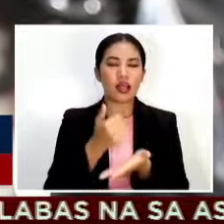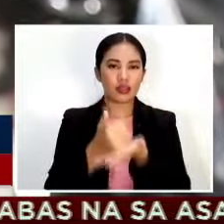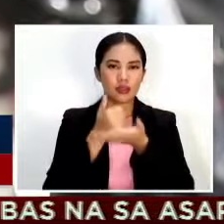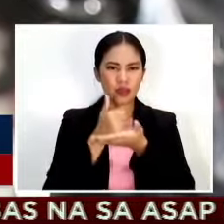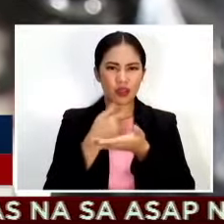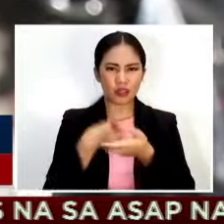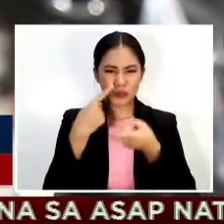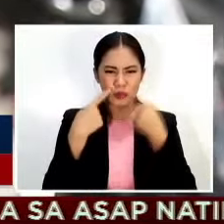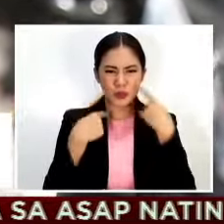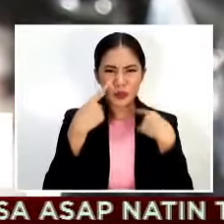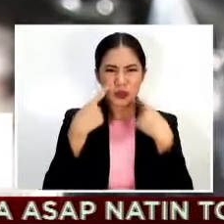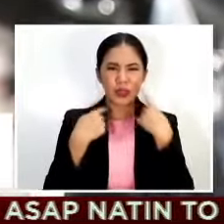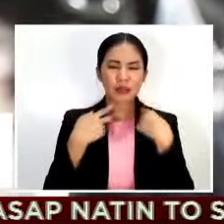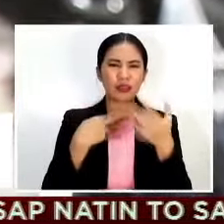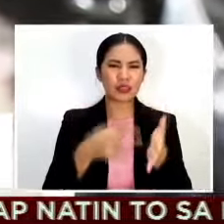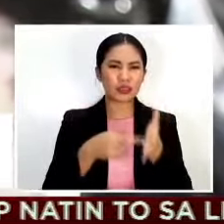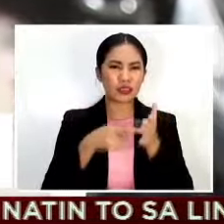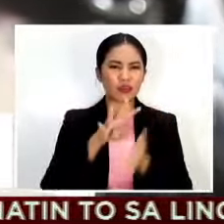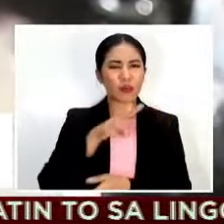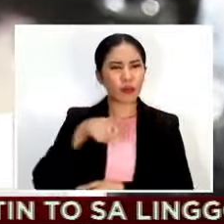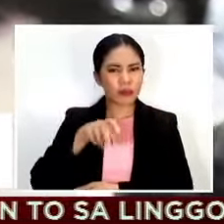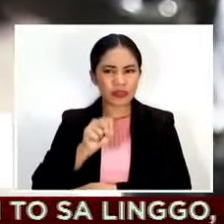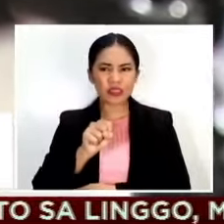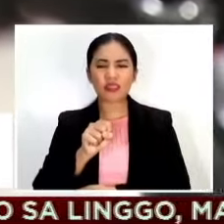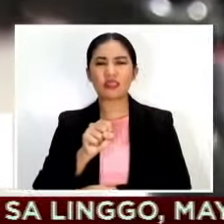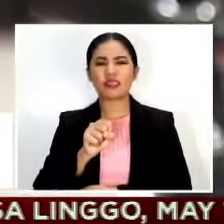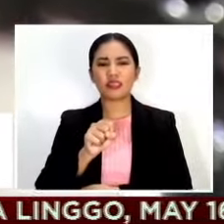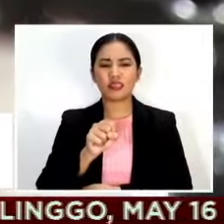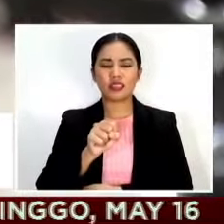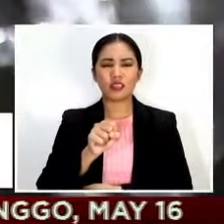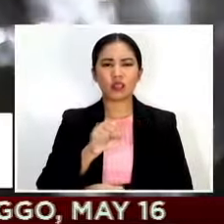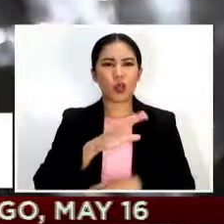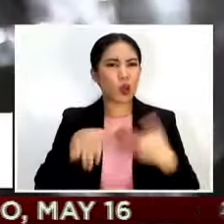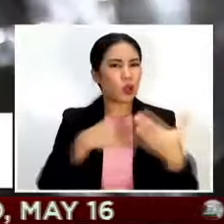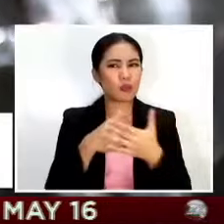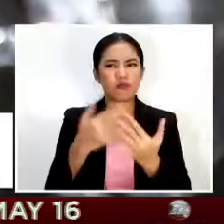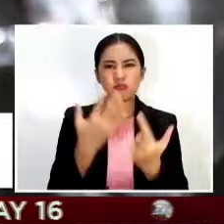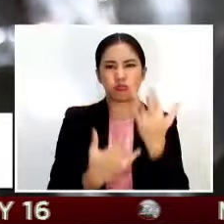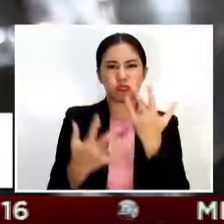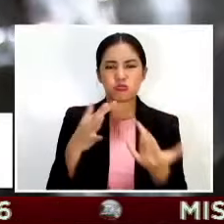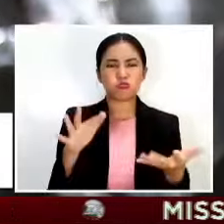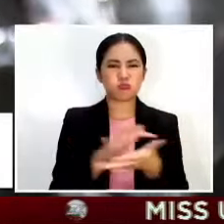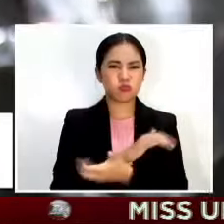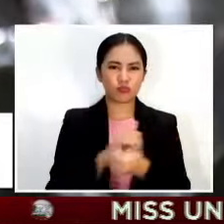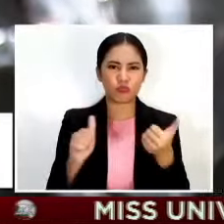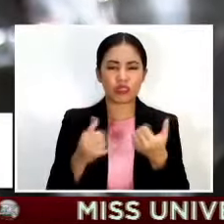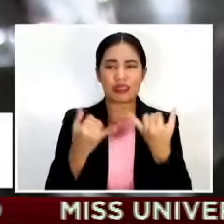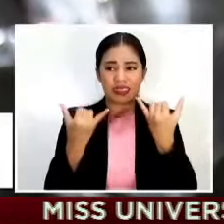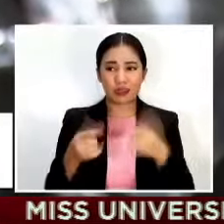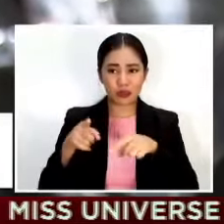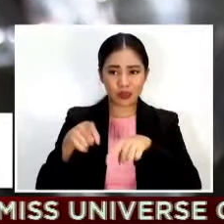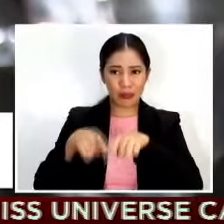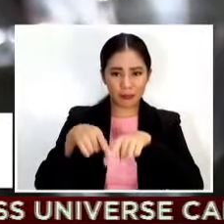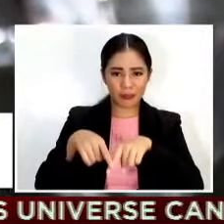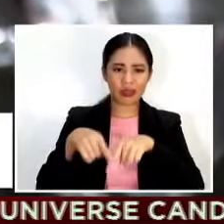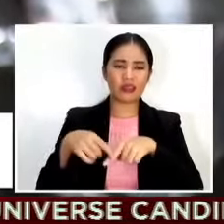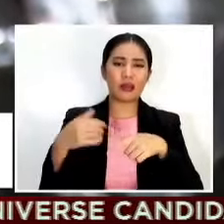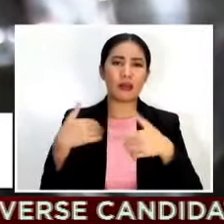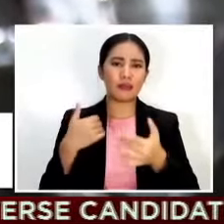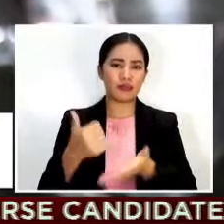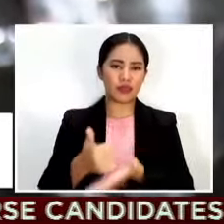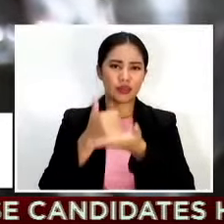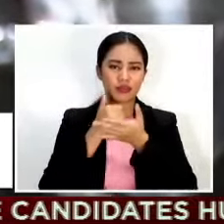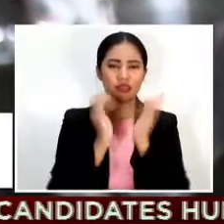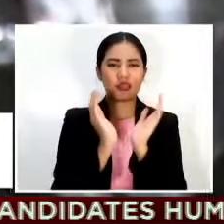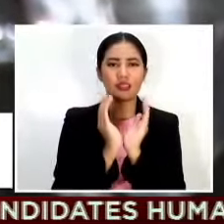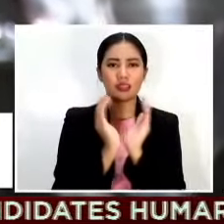sa 4P sa mga ano hindi ko nauna asalba lahat o maasa lang po kami sa bigay-bigay ng barangay DSWD